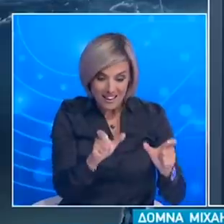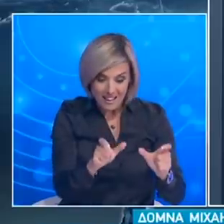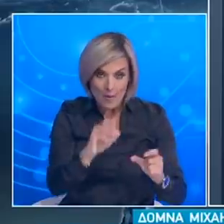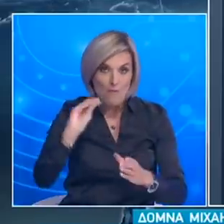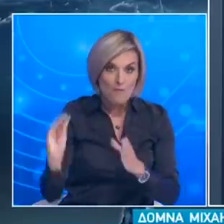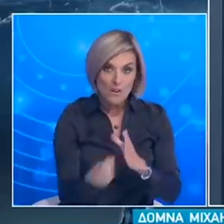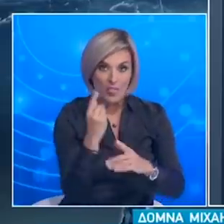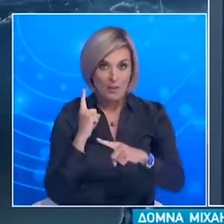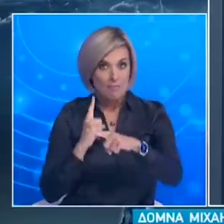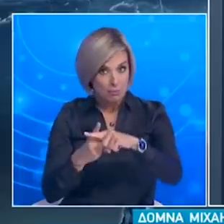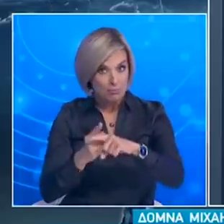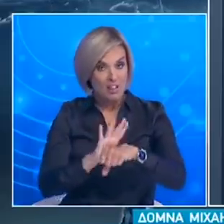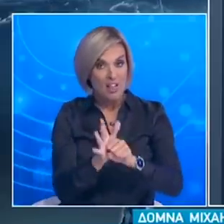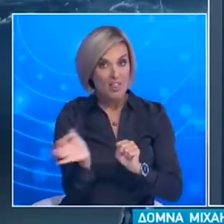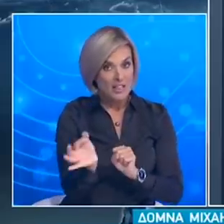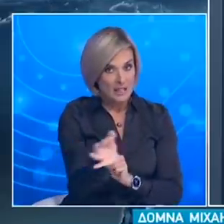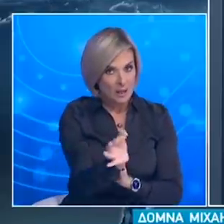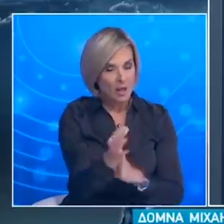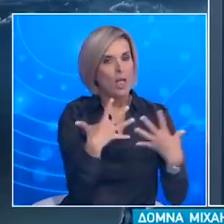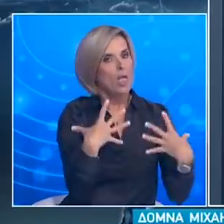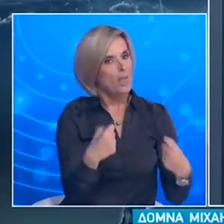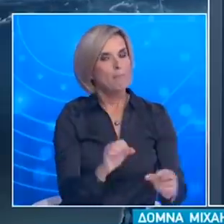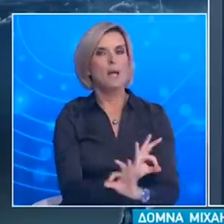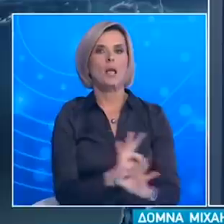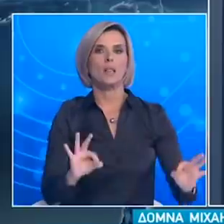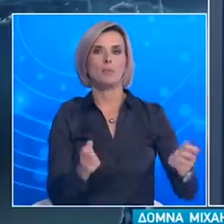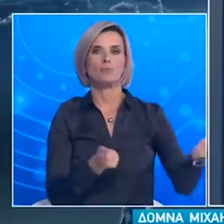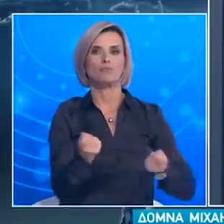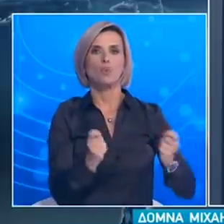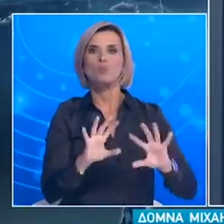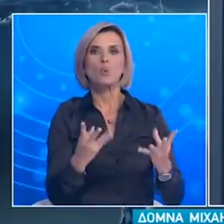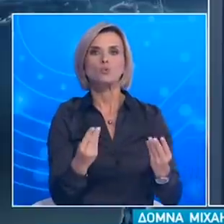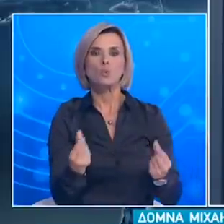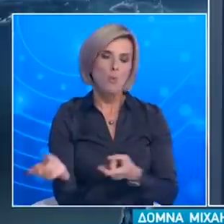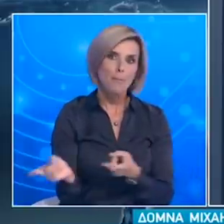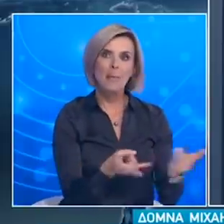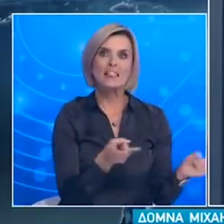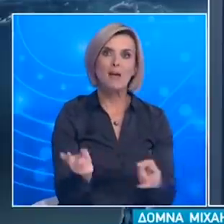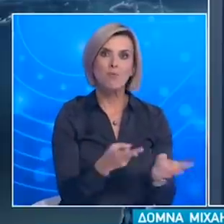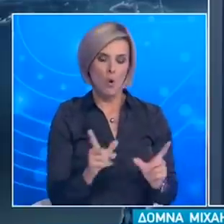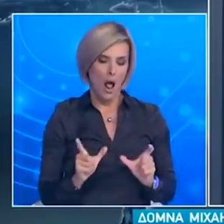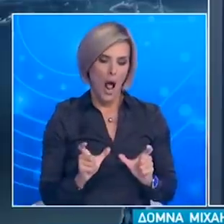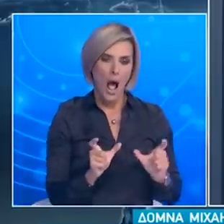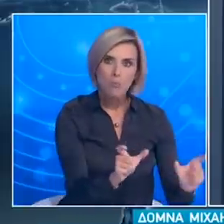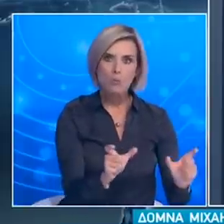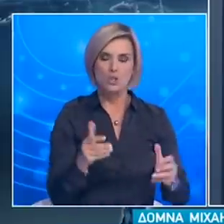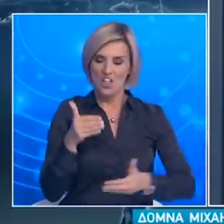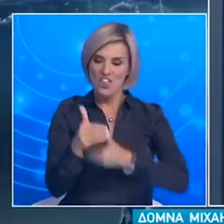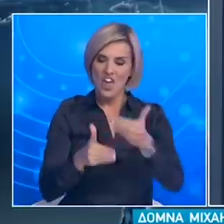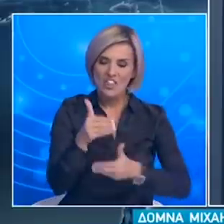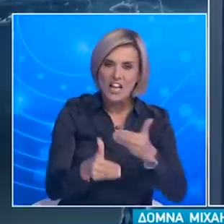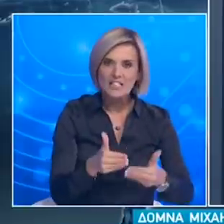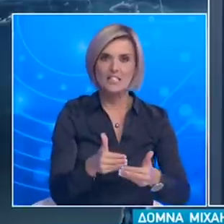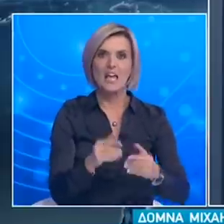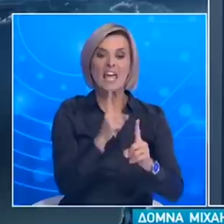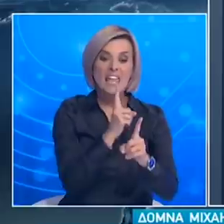βέβαια το κρούσμα είναι είτε ασυμπτοματικό είτε με χαμηλό υλικό φορτίο όσο και αναλυτικά τη διαδικασία μεταφοράς του για